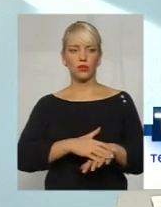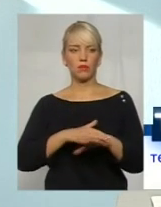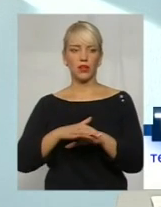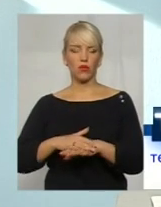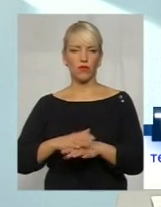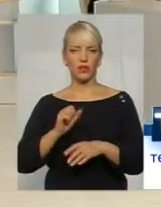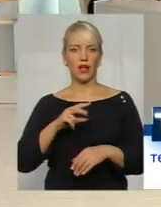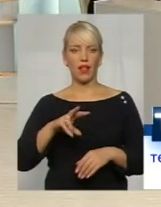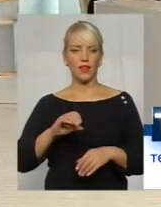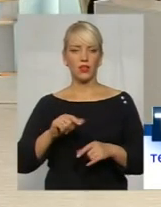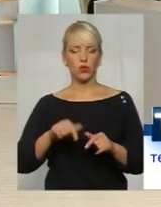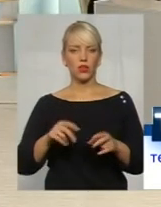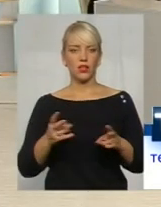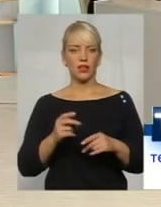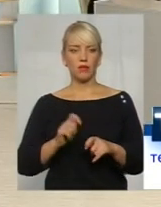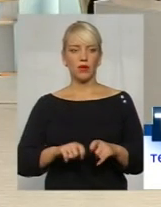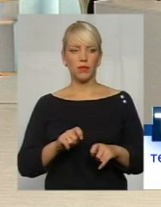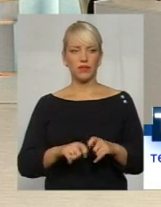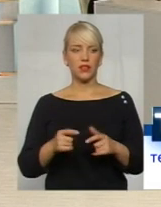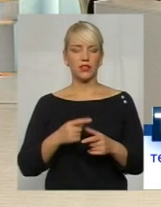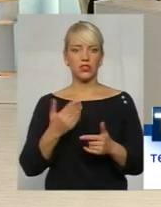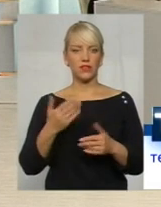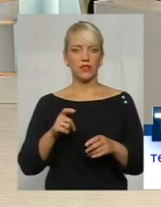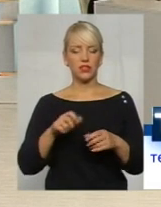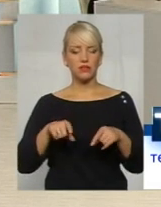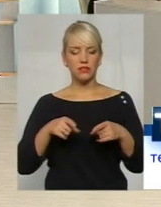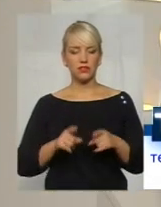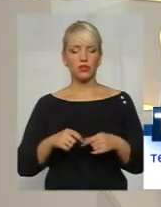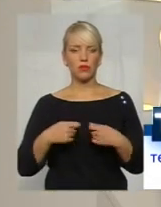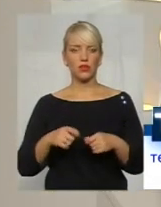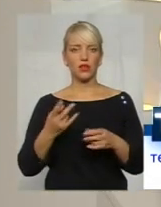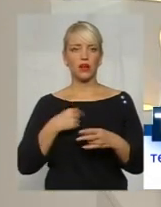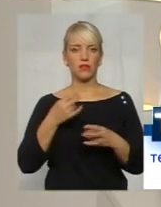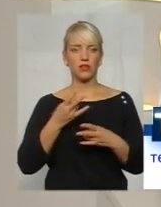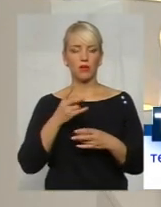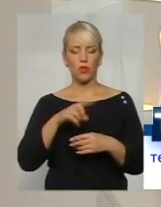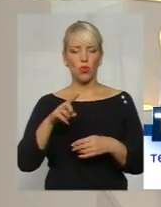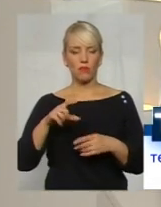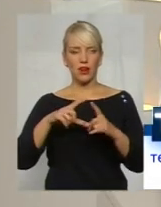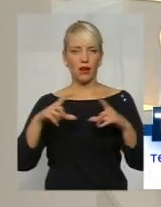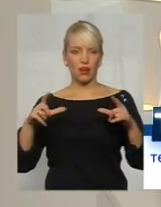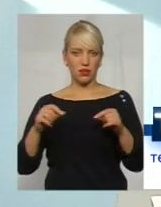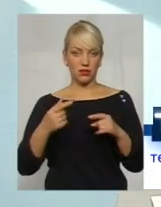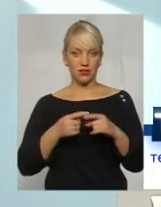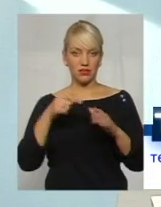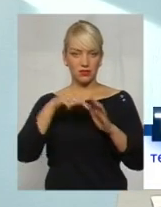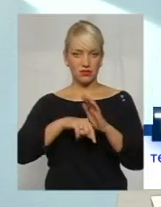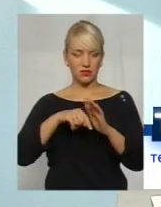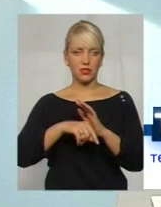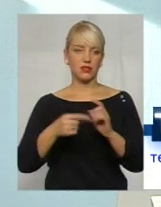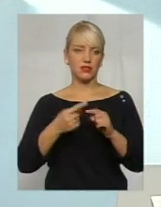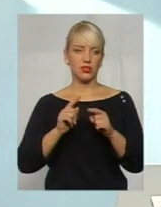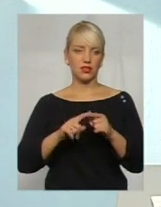треба перевірити, чи дійсно ви продаєте, нам треба номер картки. Тобто, зразу зрозуміти, що це є шахрайство і